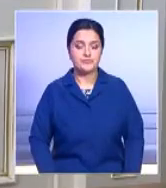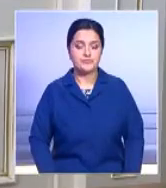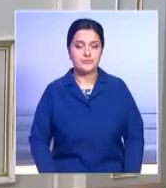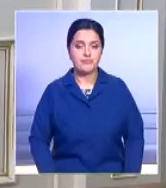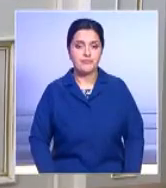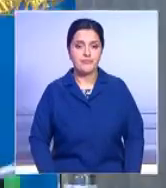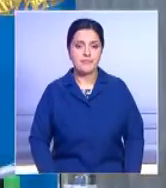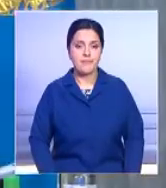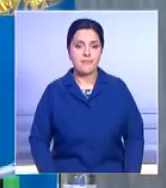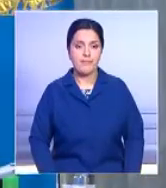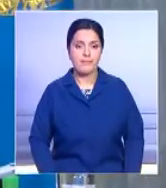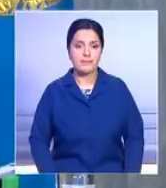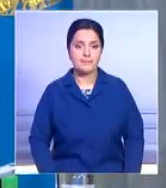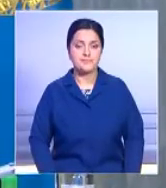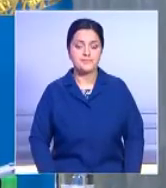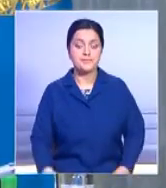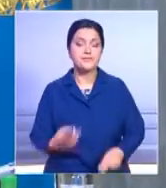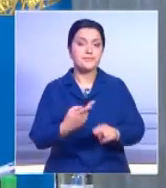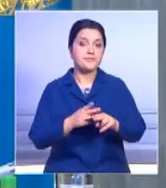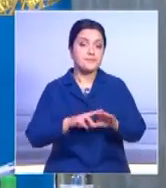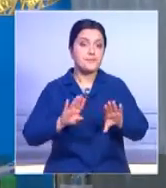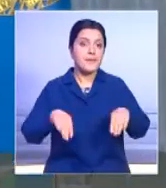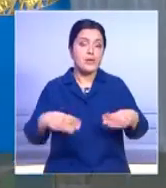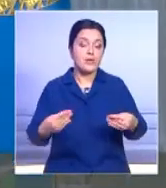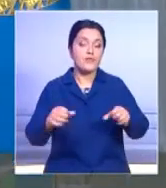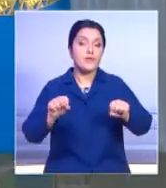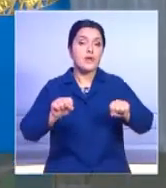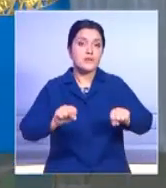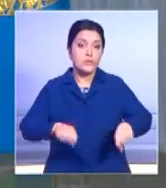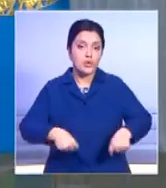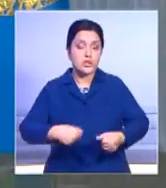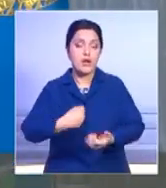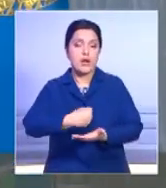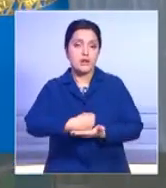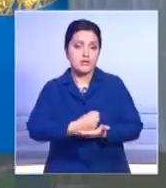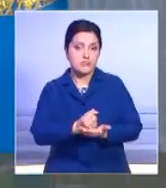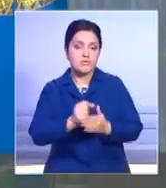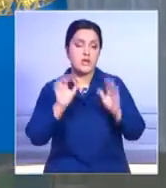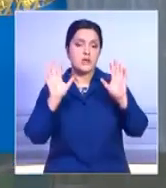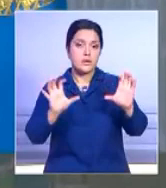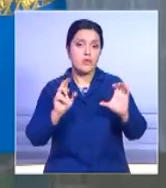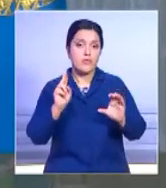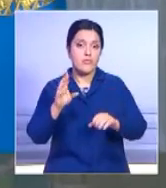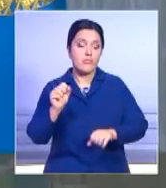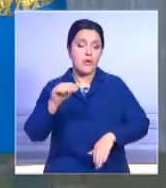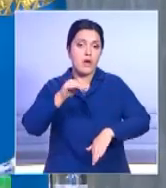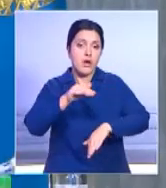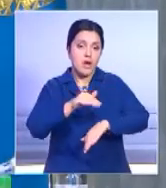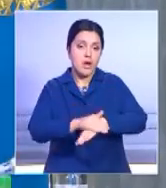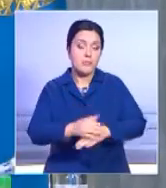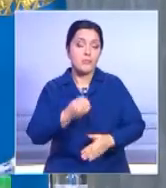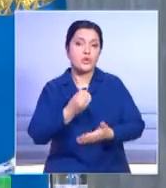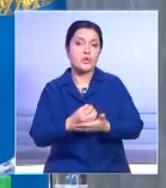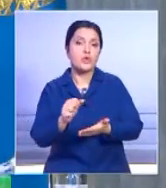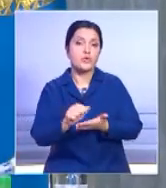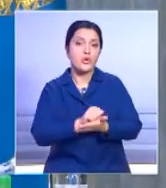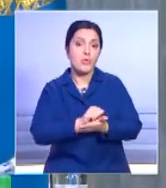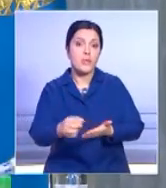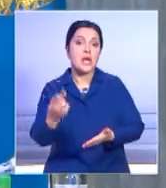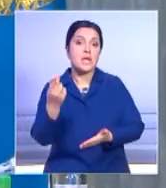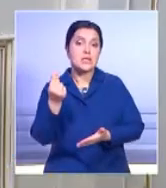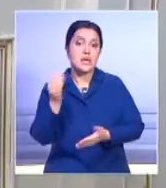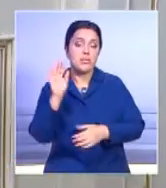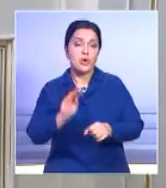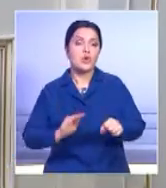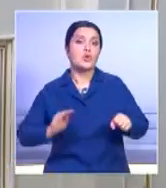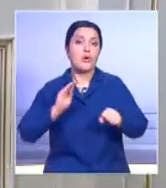Легализация дает возможность выявить активы, средства, которые будут потом пополнять